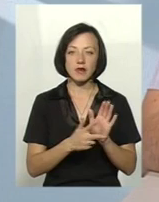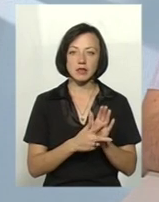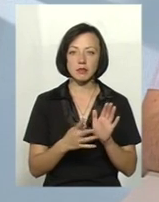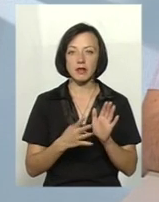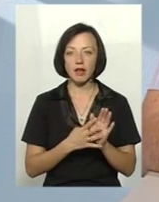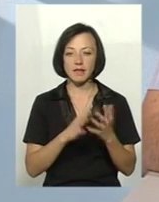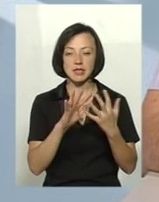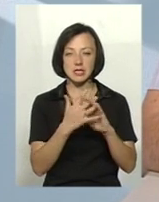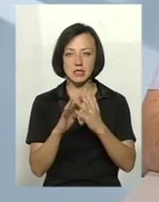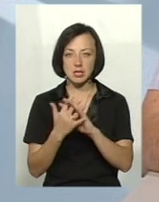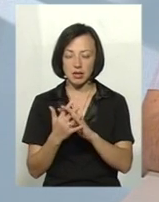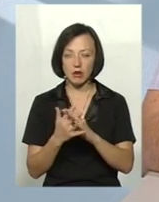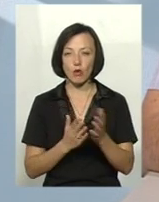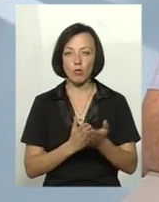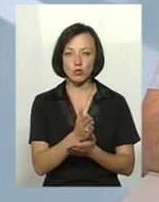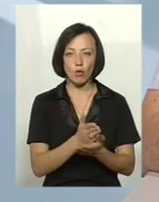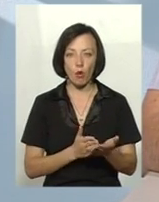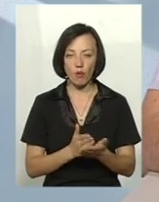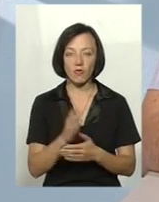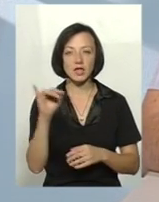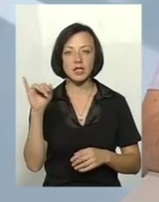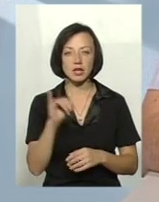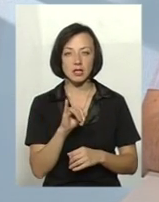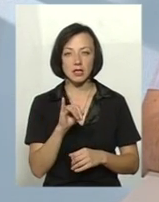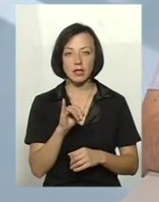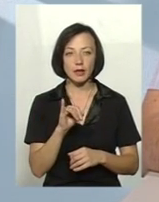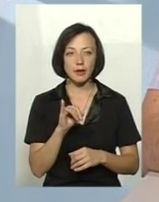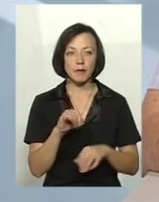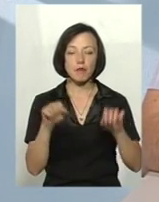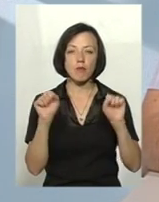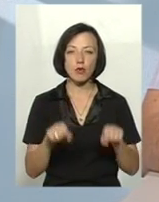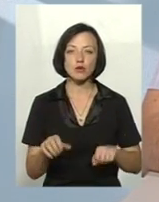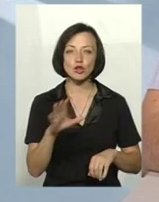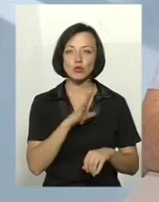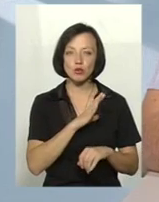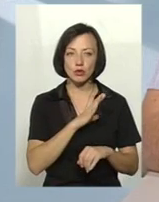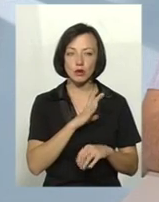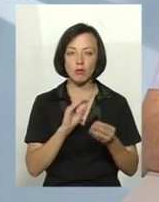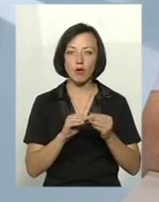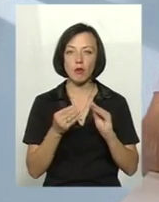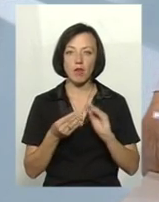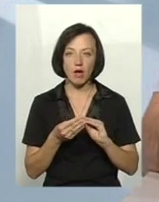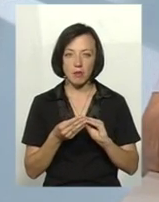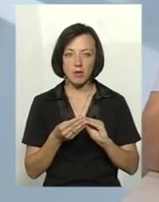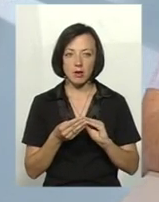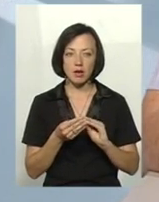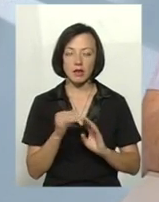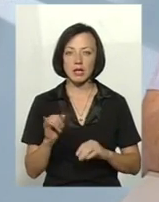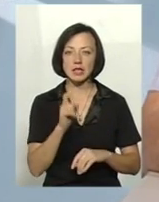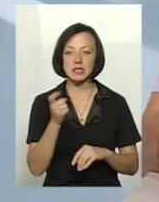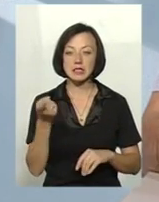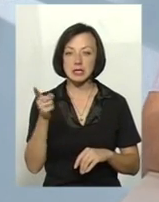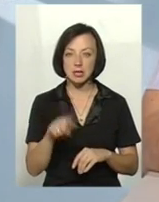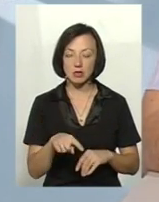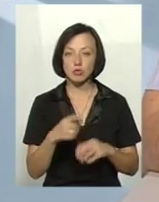-9 населених пунктів обслуговувати, і може бути проблема із тим,